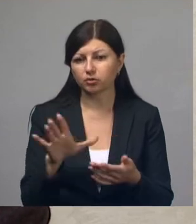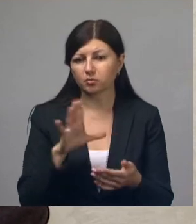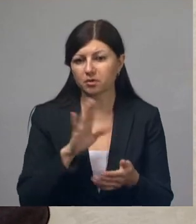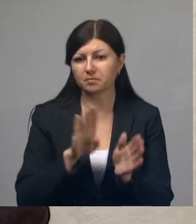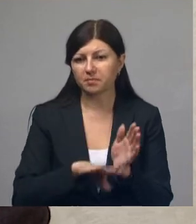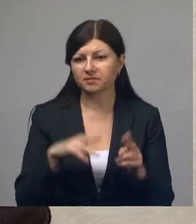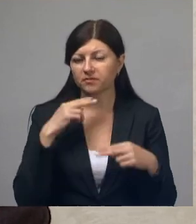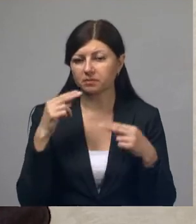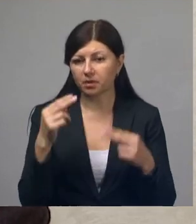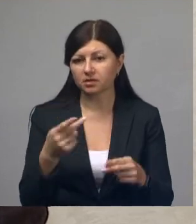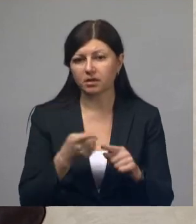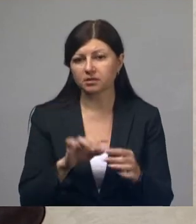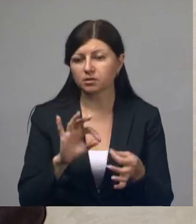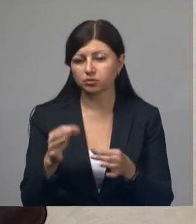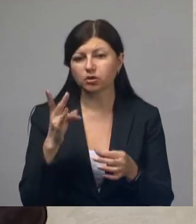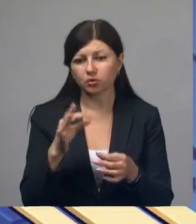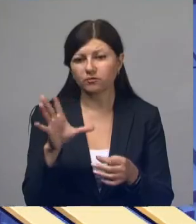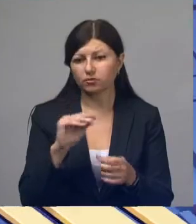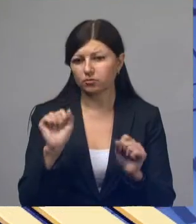внимания. Это сложно. Но все решаем.